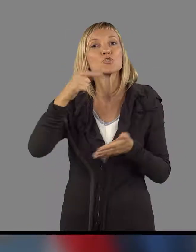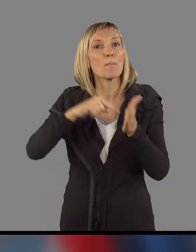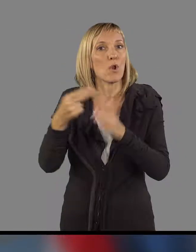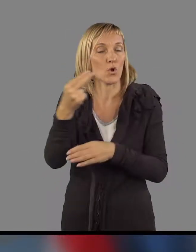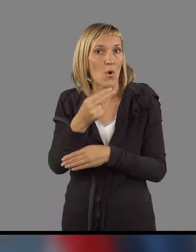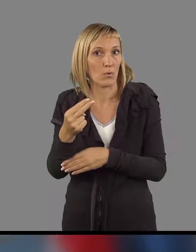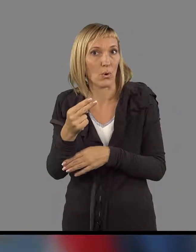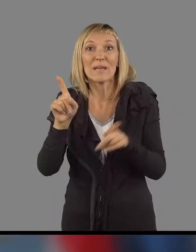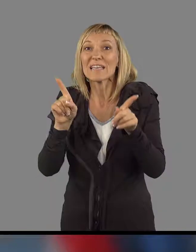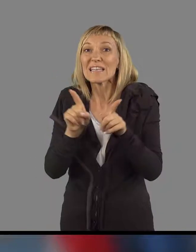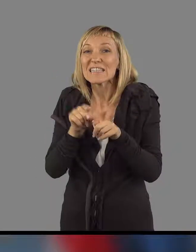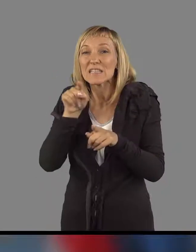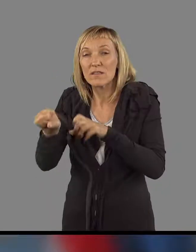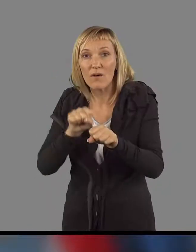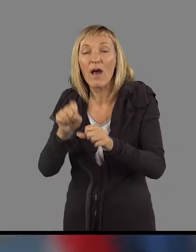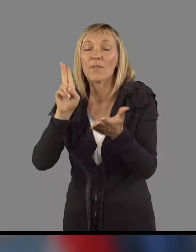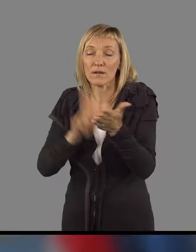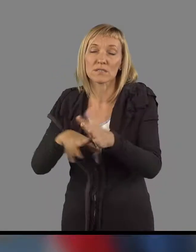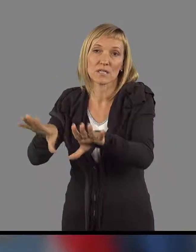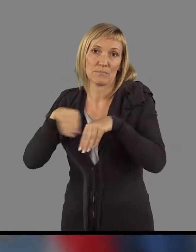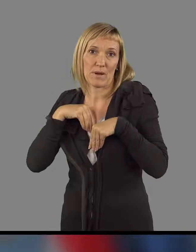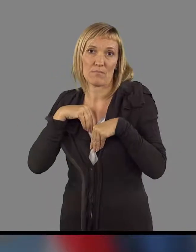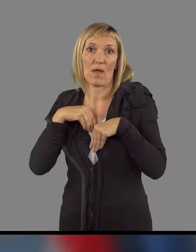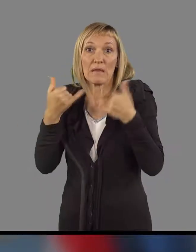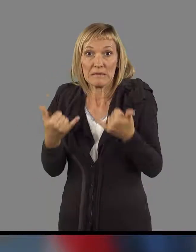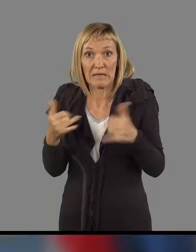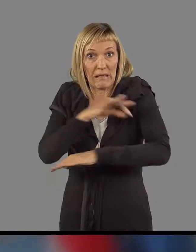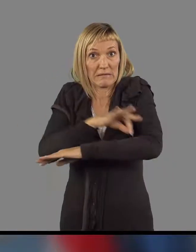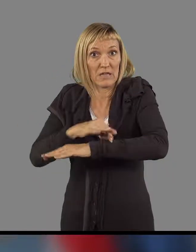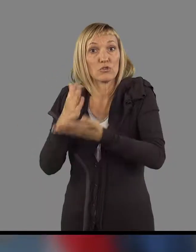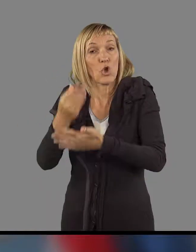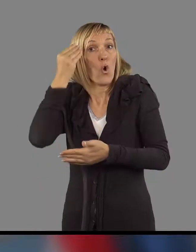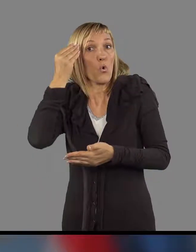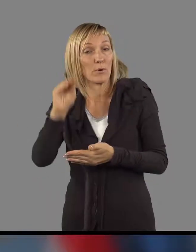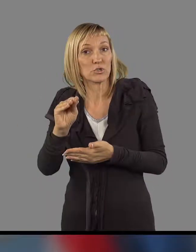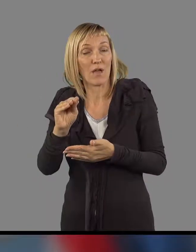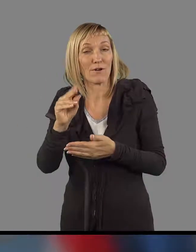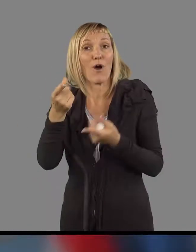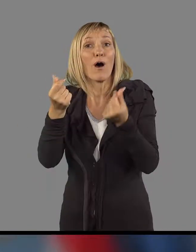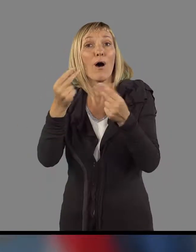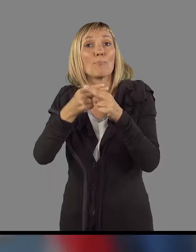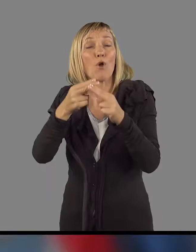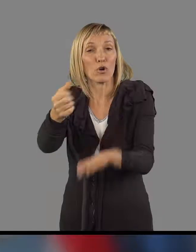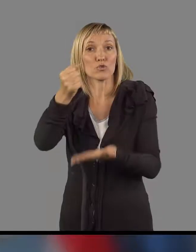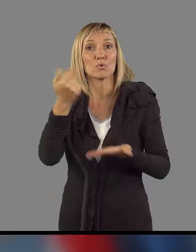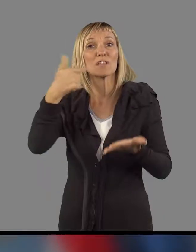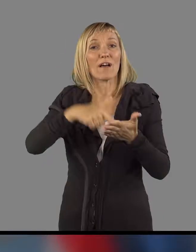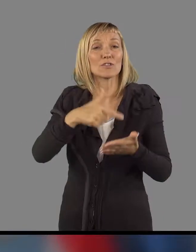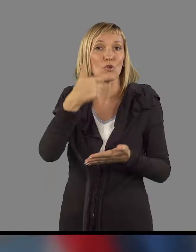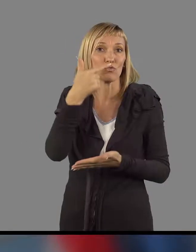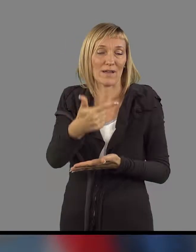milijonov evrov in na isti vladi smo sprejeli ta sklep in ga v tem tednu resničili in je živ upoštevan v proračuno za leto